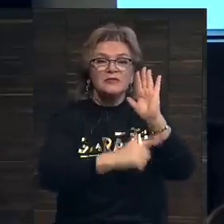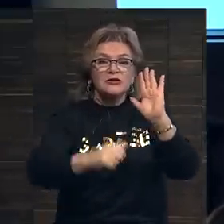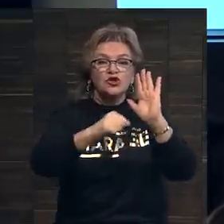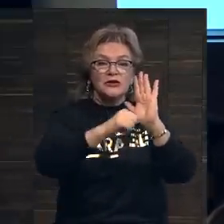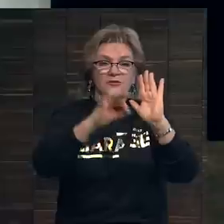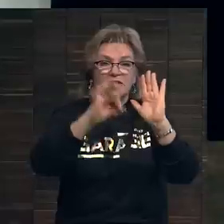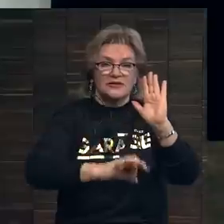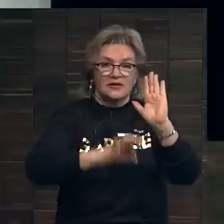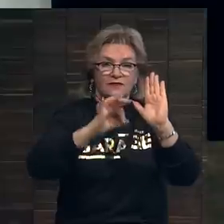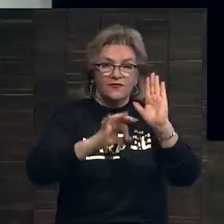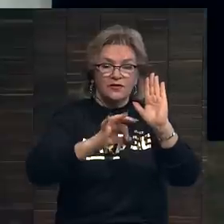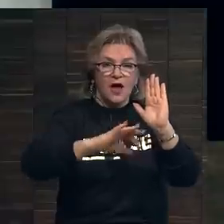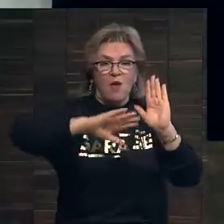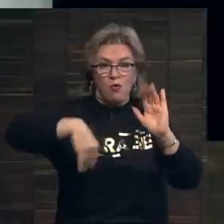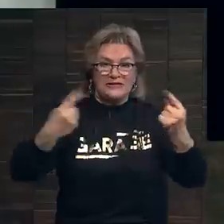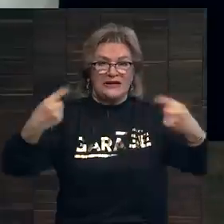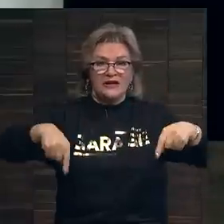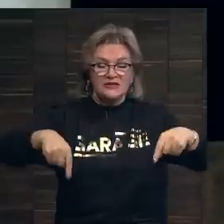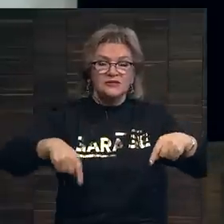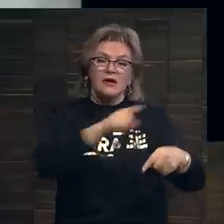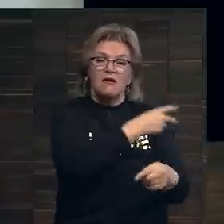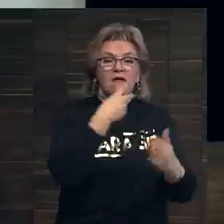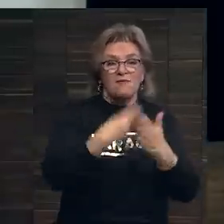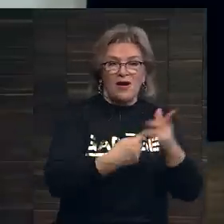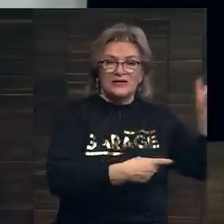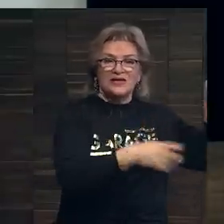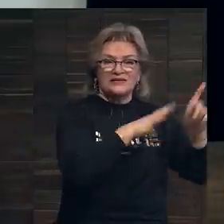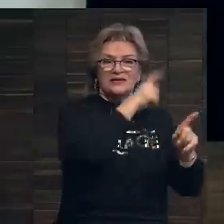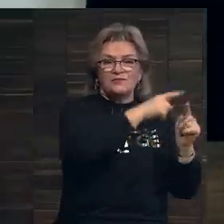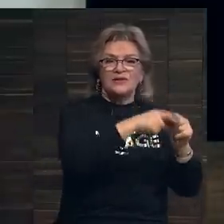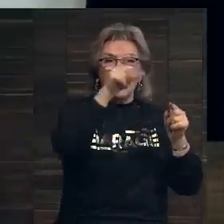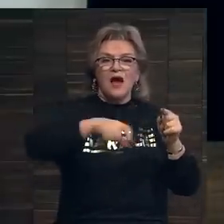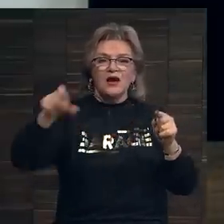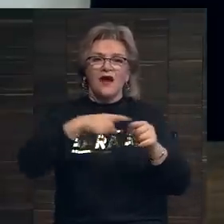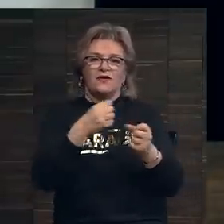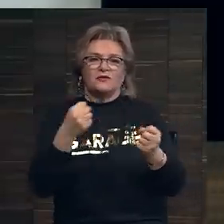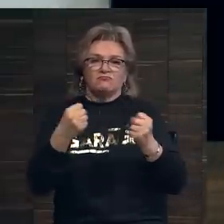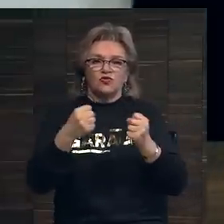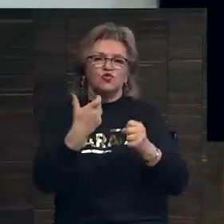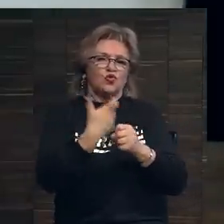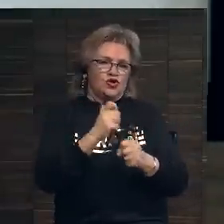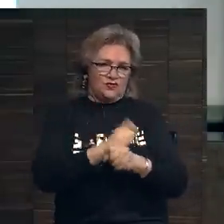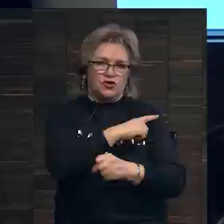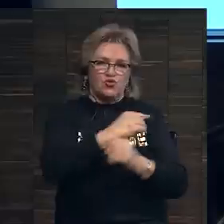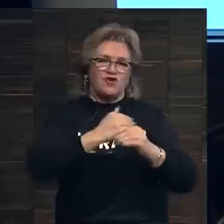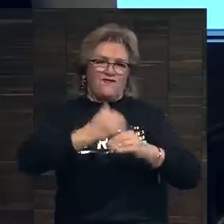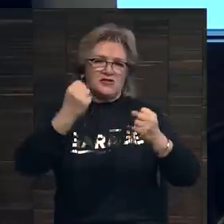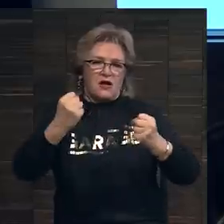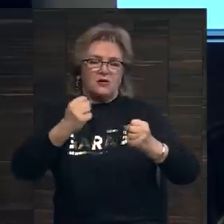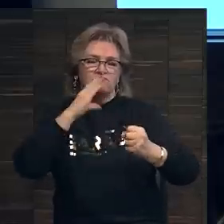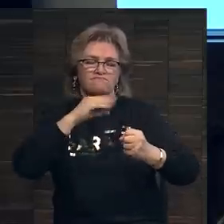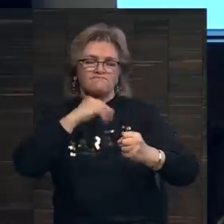% после кризиса, но, как я вам показал на графике, стрессоустойчивость рынка очень высока.